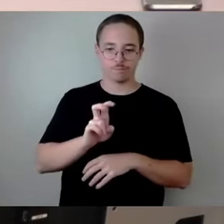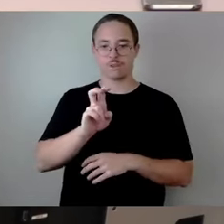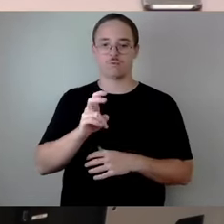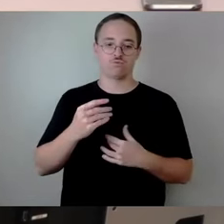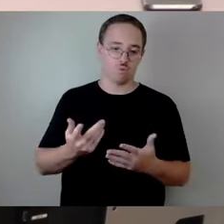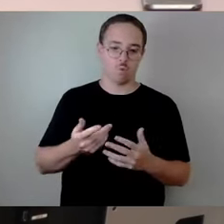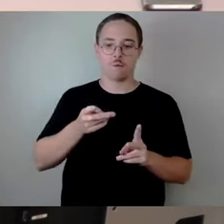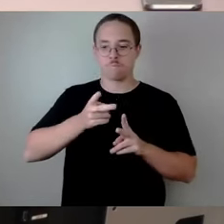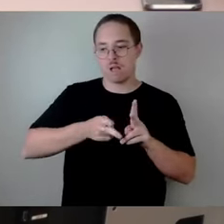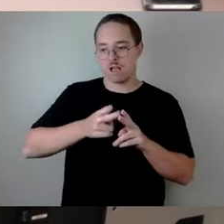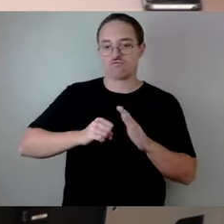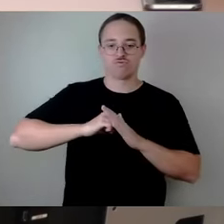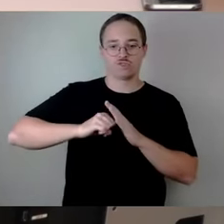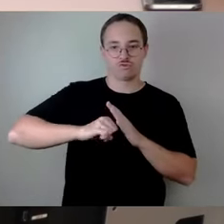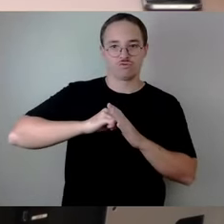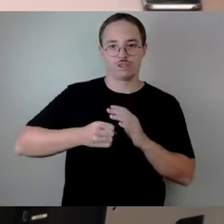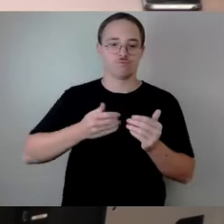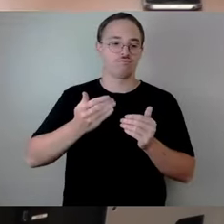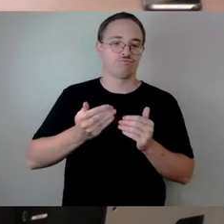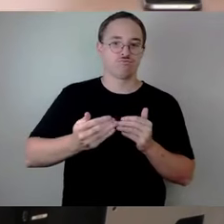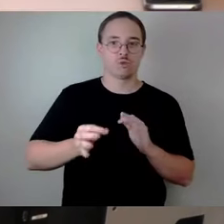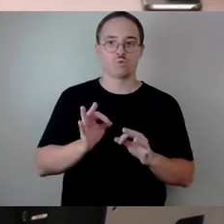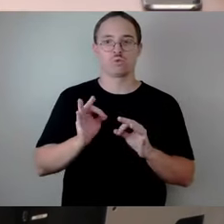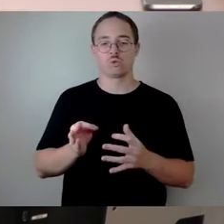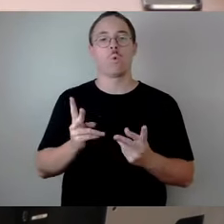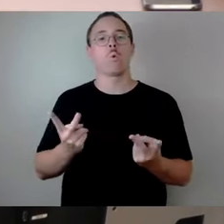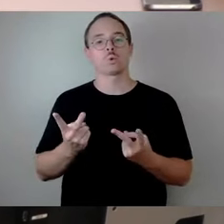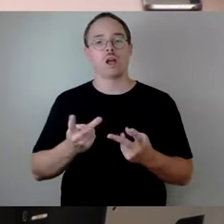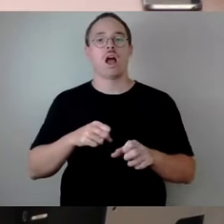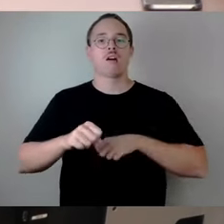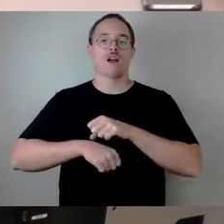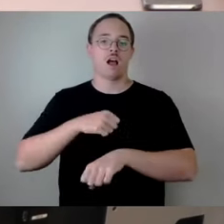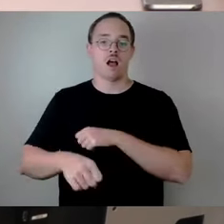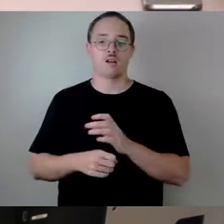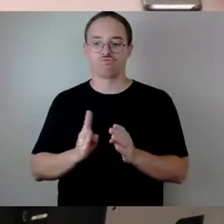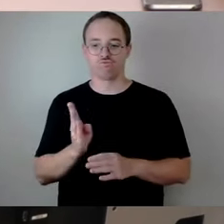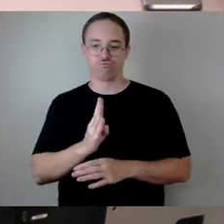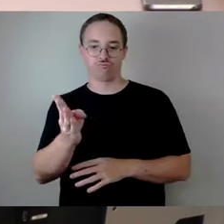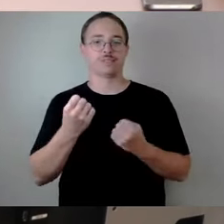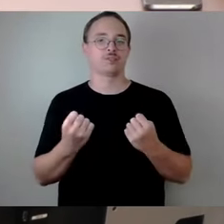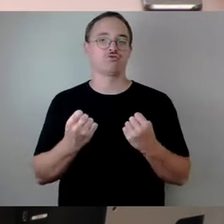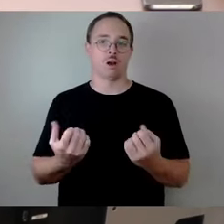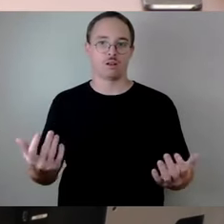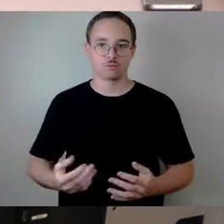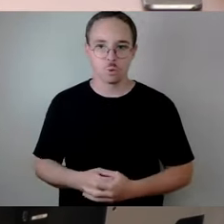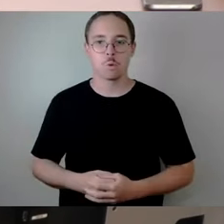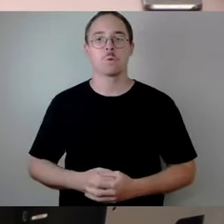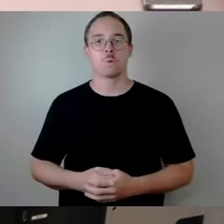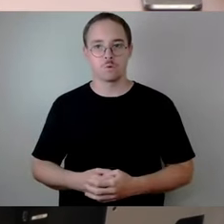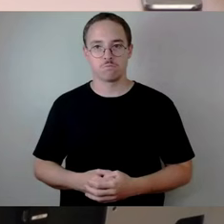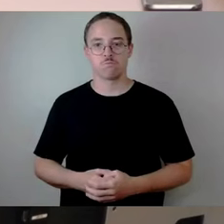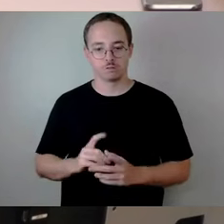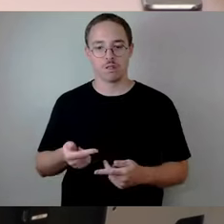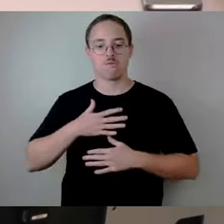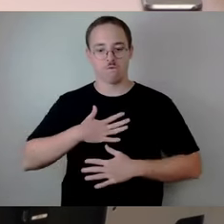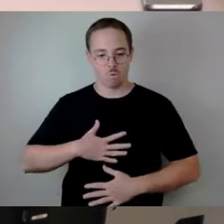Radverkehr sicher ist. Wenn man sich wohlfühlt mit diesem Verkehrsmittel, dann ist gerade der Moment, wo man einen neuen Arbeitsplatz anfängt,